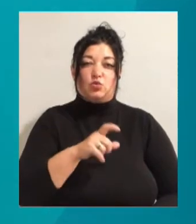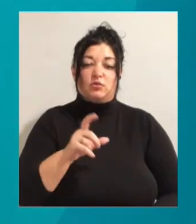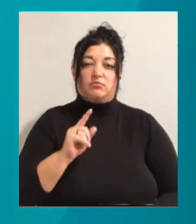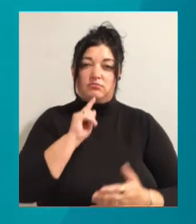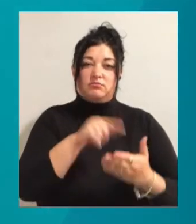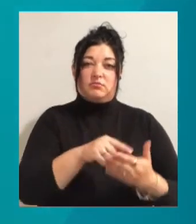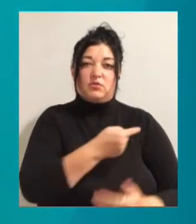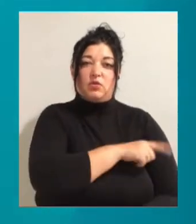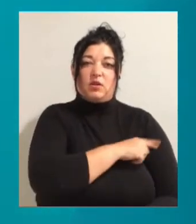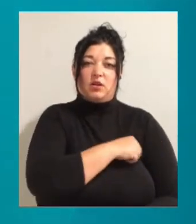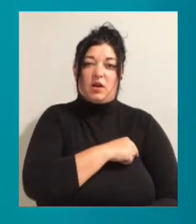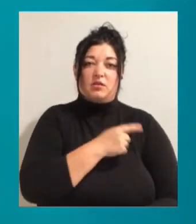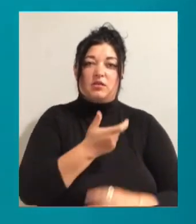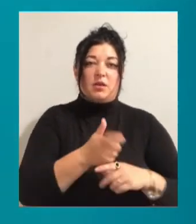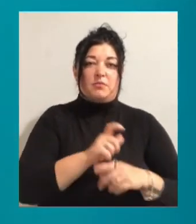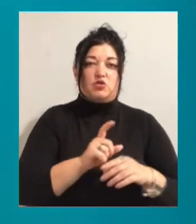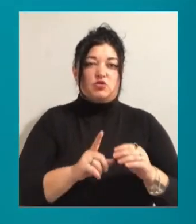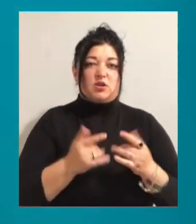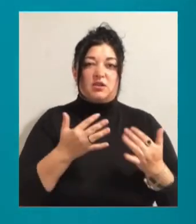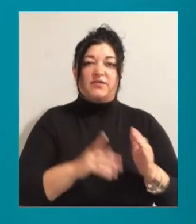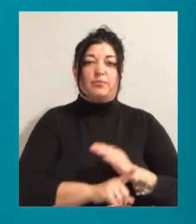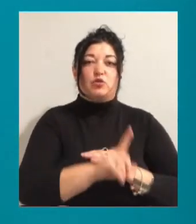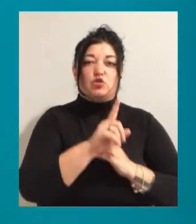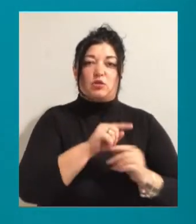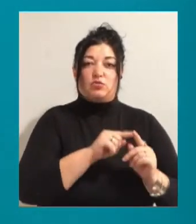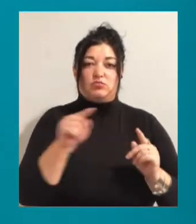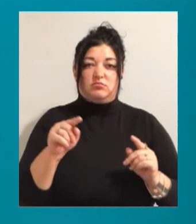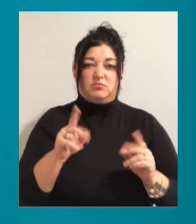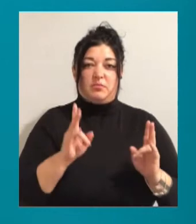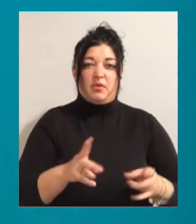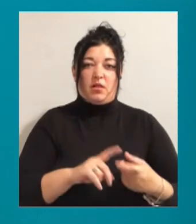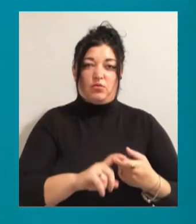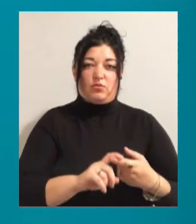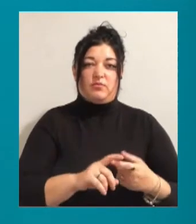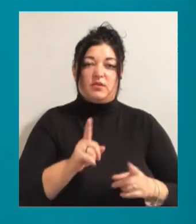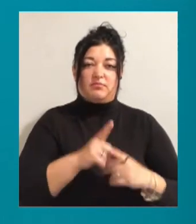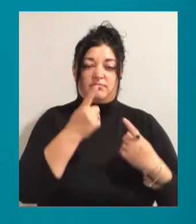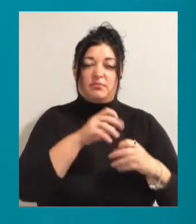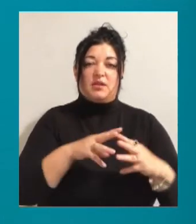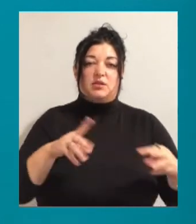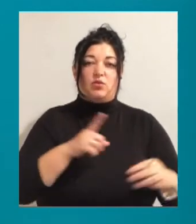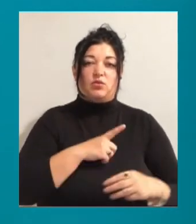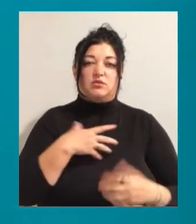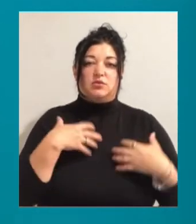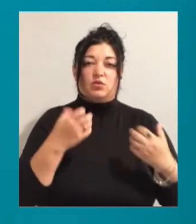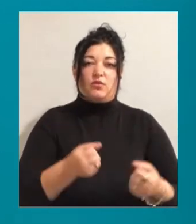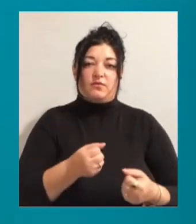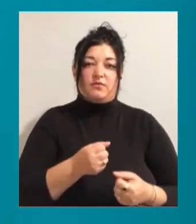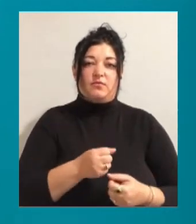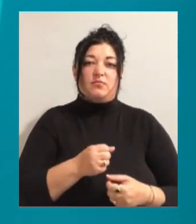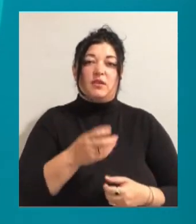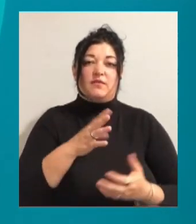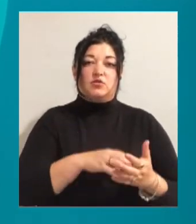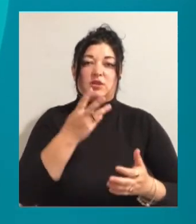це також найбільша кількість від початку спалаху. Таке повідомив міністр охорони здоров'я Максим Степанов. Серед тих, хто одужав, 937